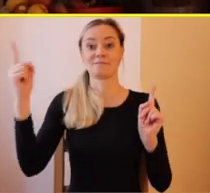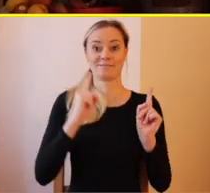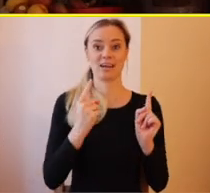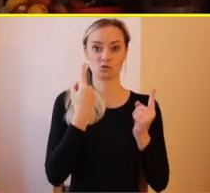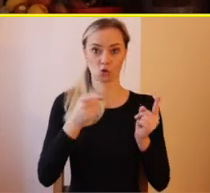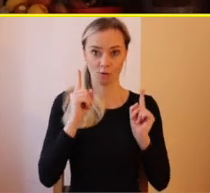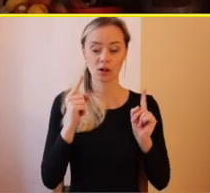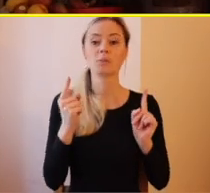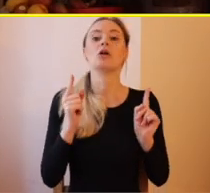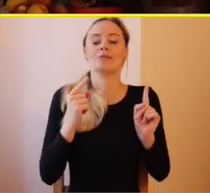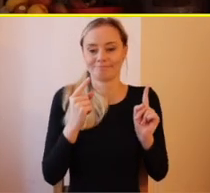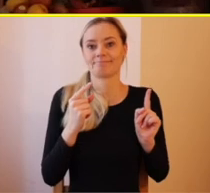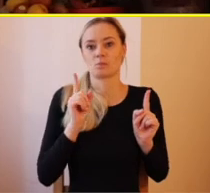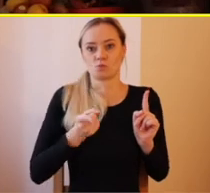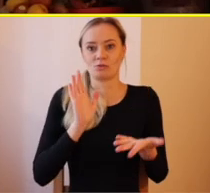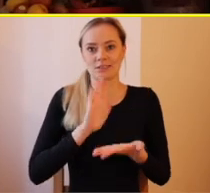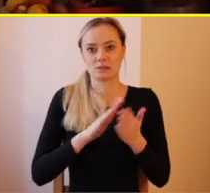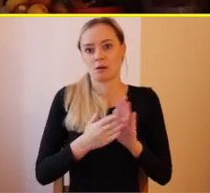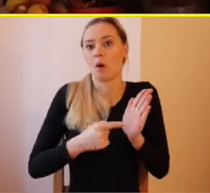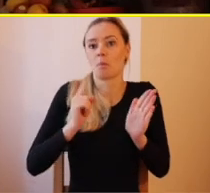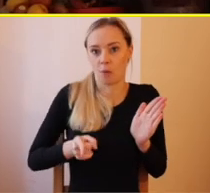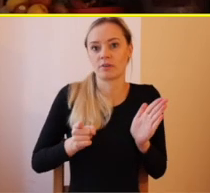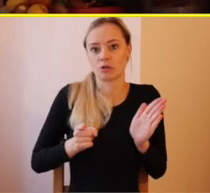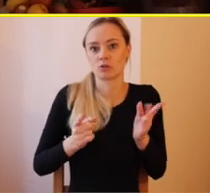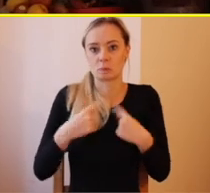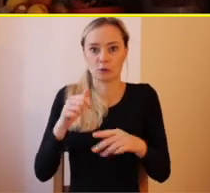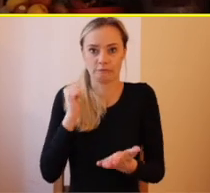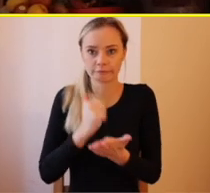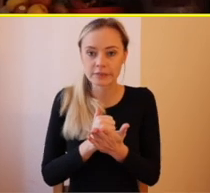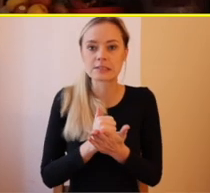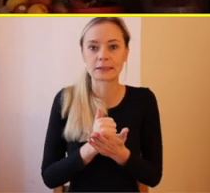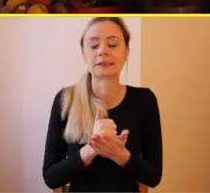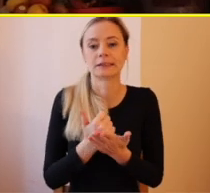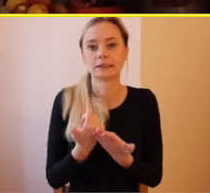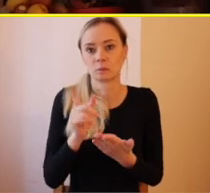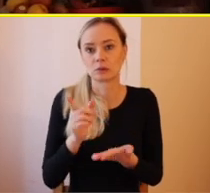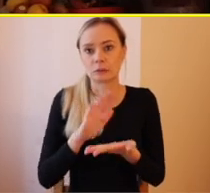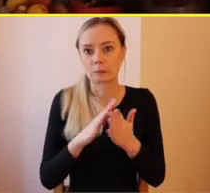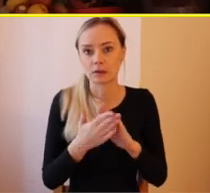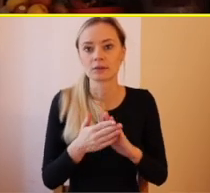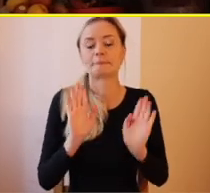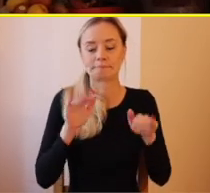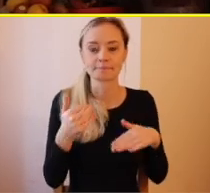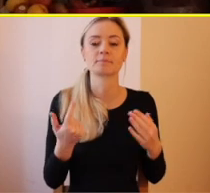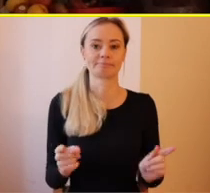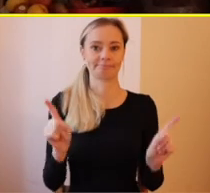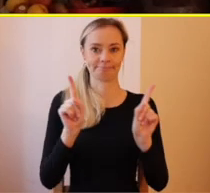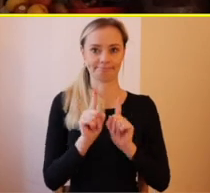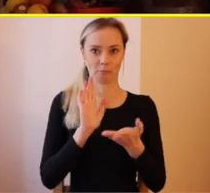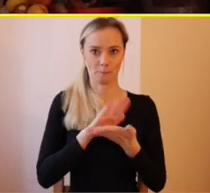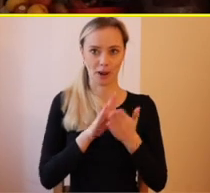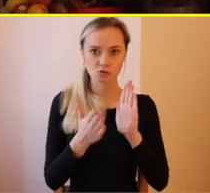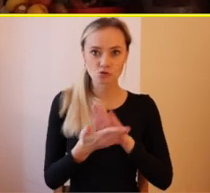sme sa, pretože sme zistili, že ma nebudem môcť sponzorovať ako snúbenicu, ale musíme byť manželia. Takže vlastne